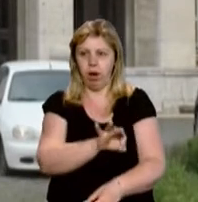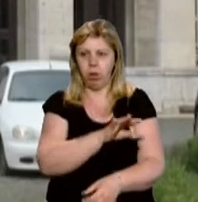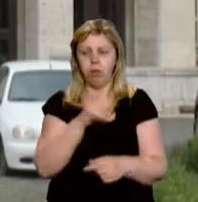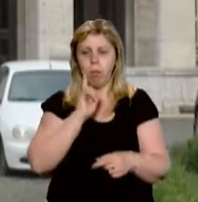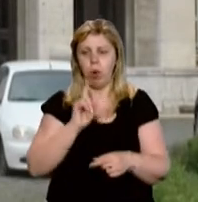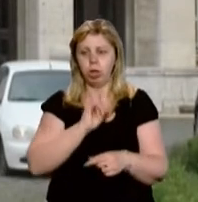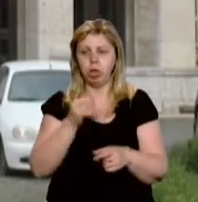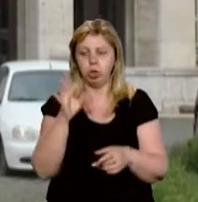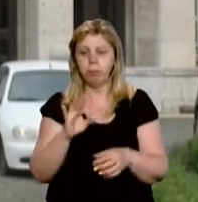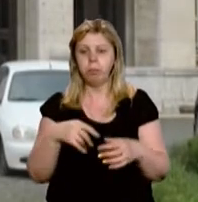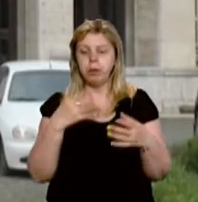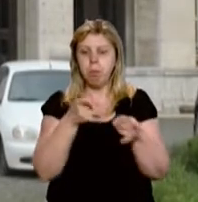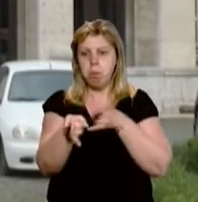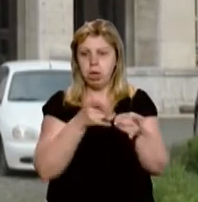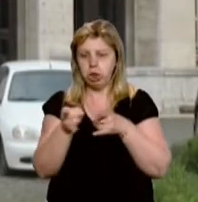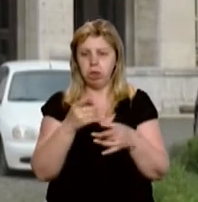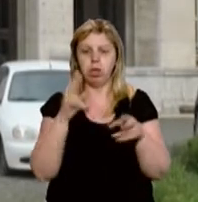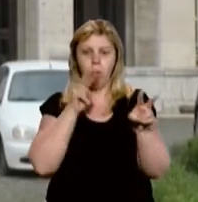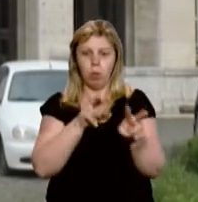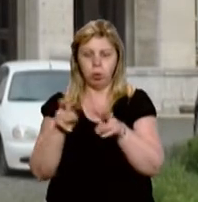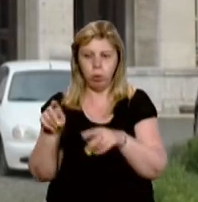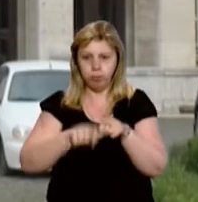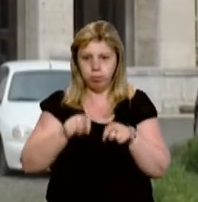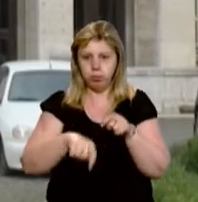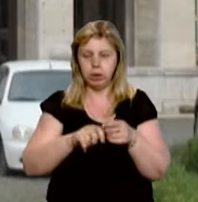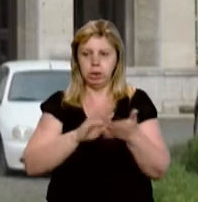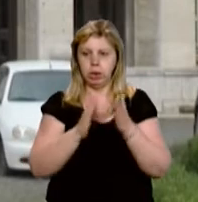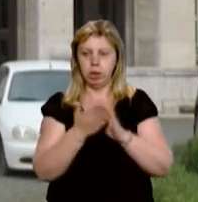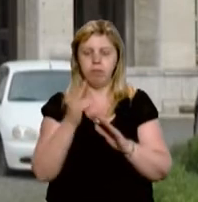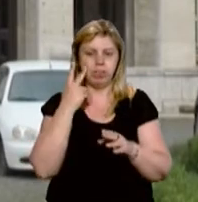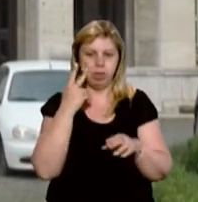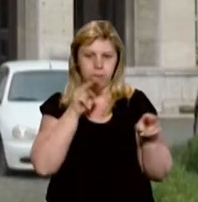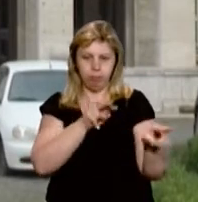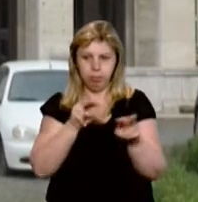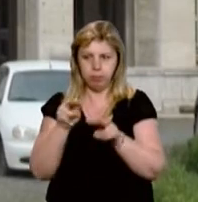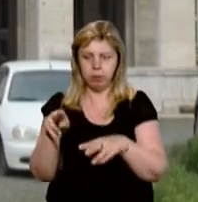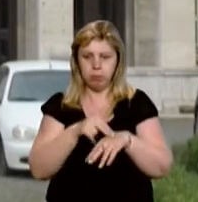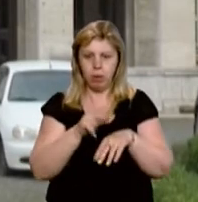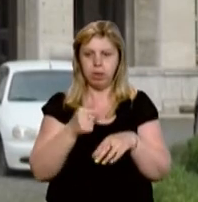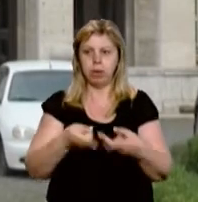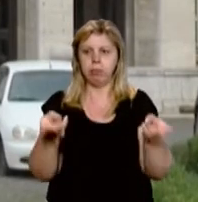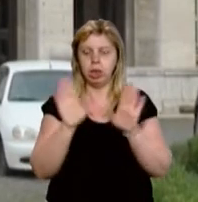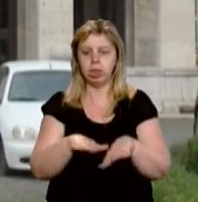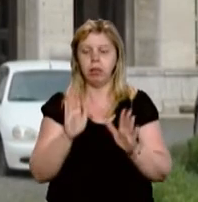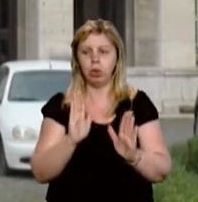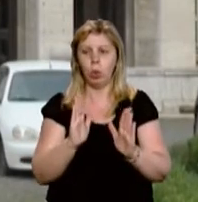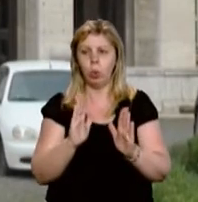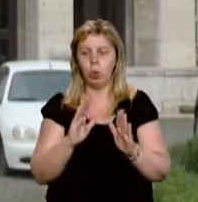Поки що рух контролюється і ситуація знаходиться під постійним контролем, оскільки там лишається буквально